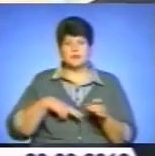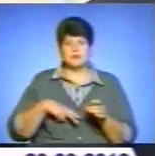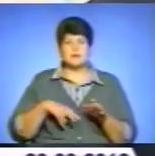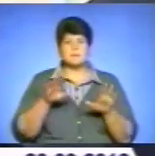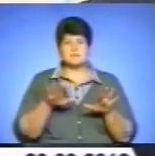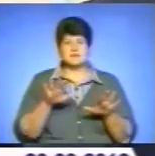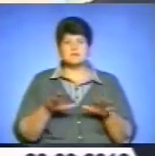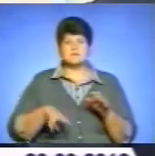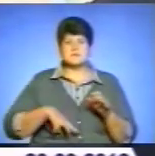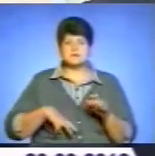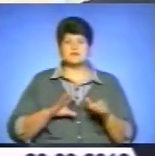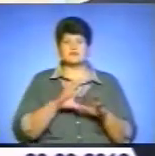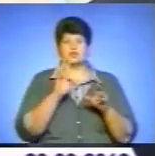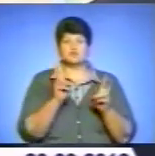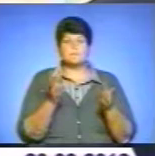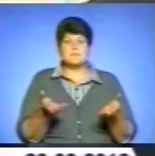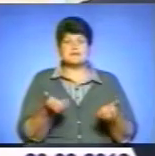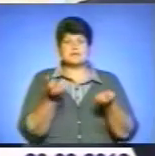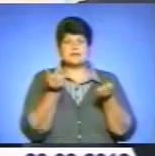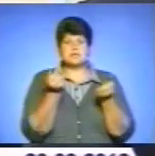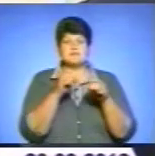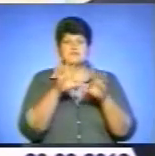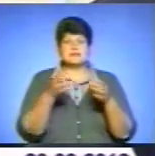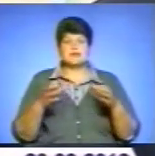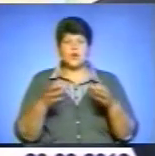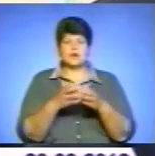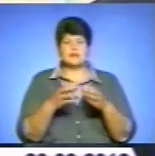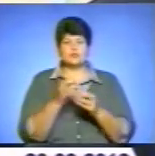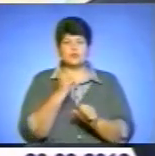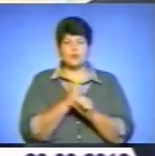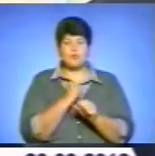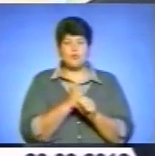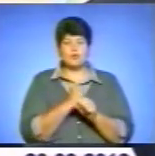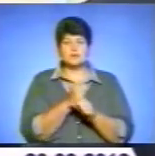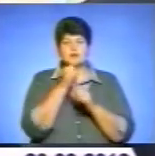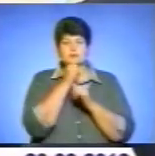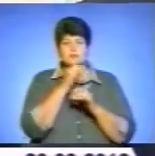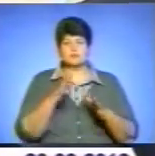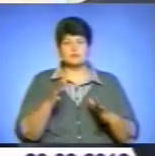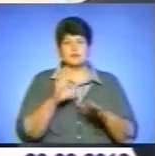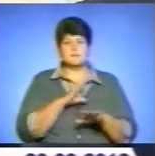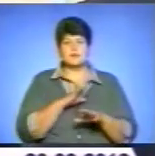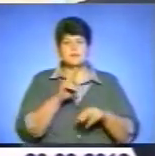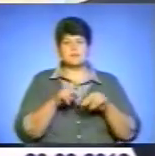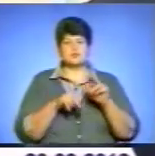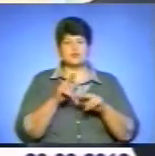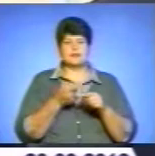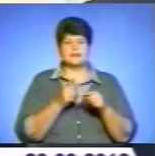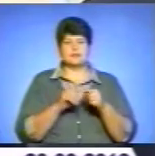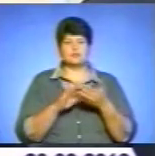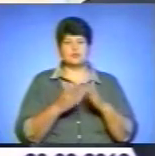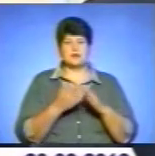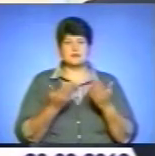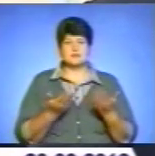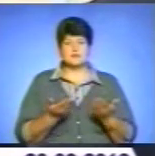поддерживали. Без всей цієї коллективної роботи було б невозможно построити цю ситуацію.